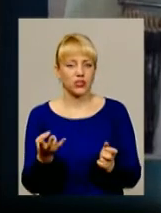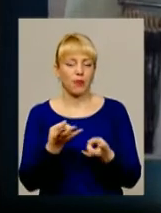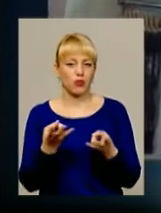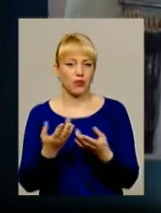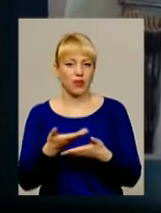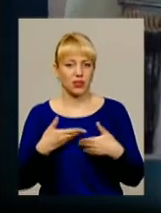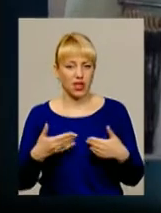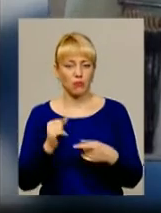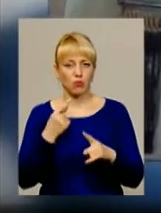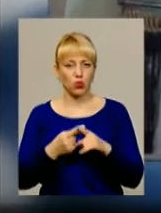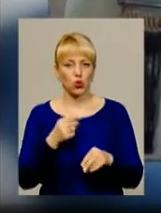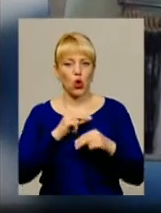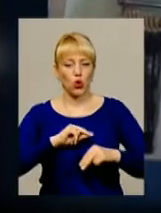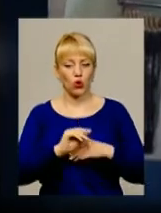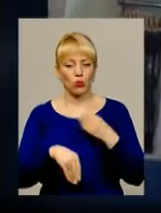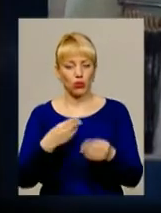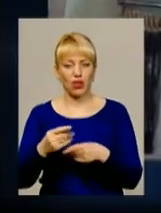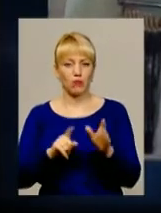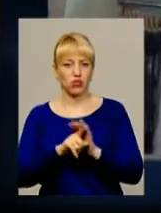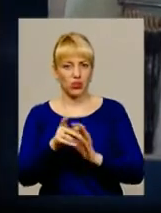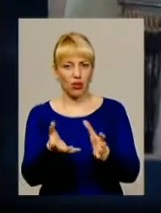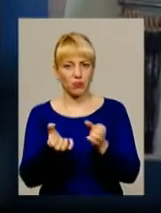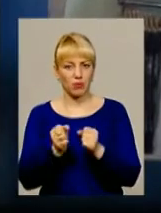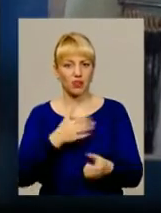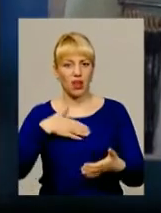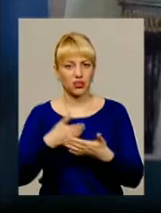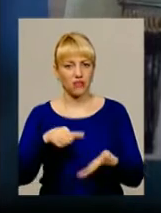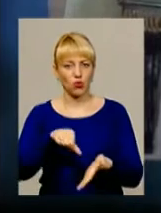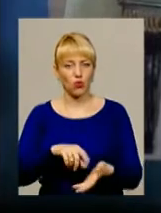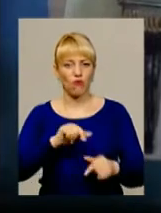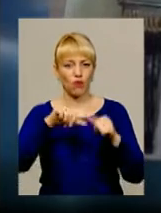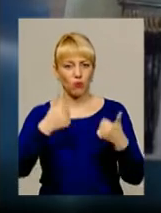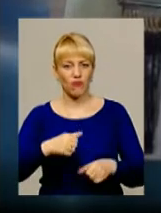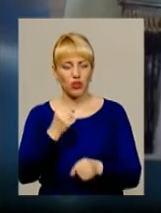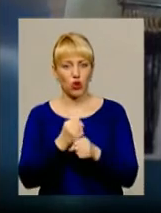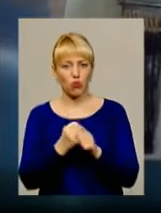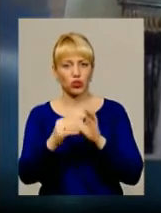ну і плюс роботодавці починають приймати активну участь в формуванні робочих програм,